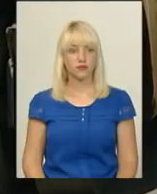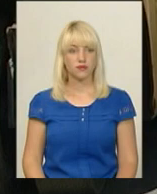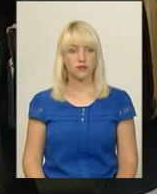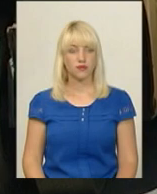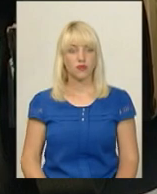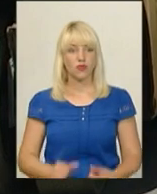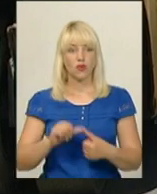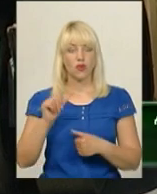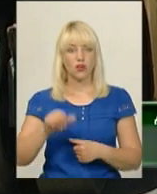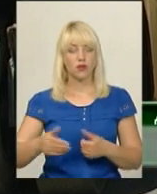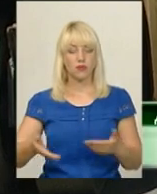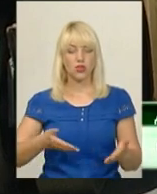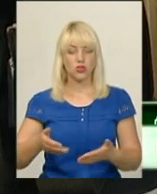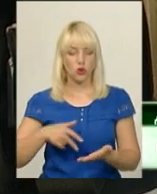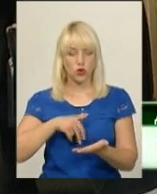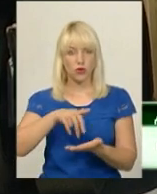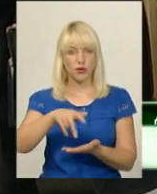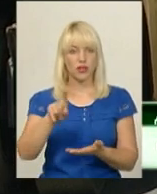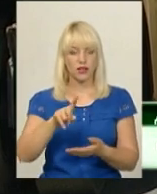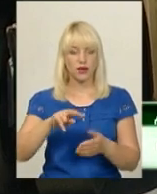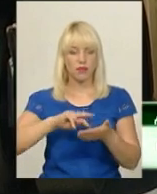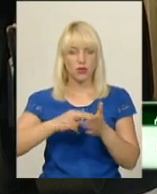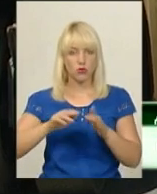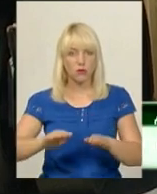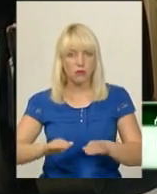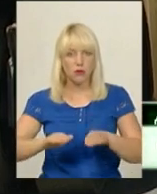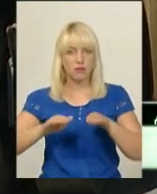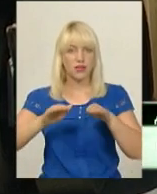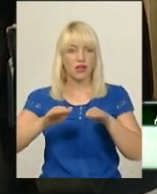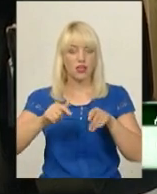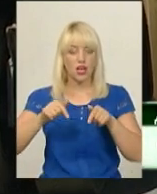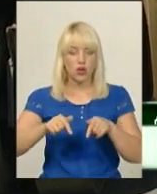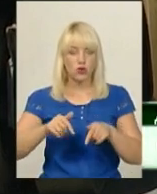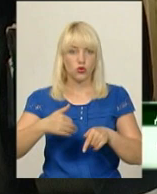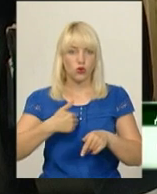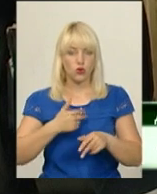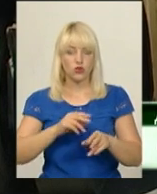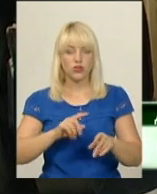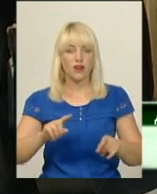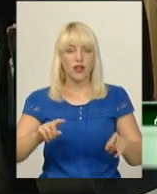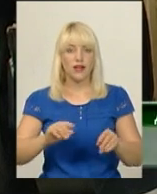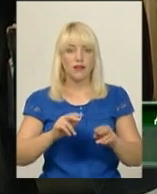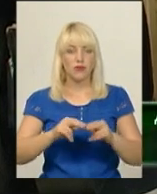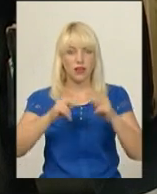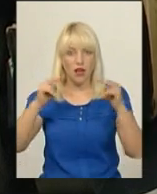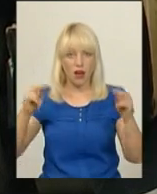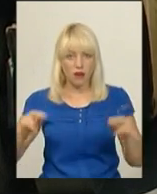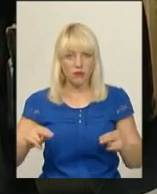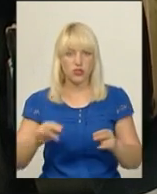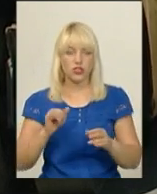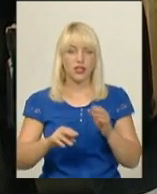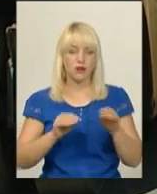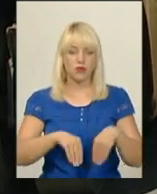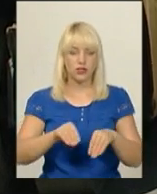Окрім пішохідного переходу, який планують припідняти, тут мають облаштувати лавочки для сидіння, а також висадити дерева. Увесь проєкт